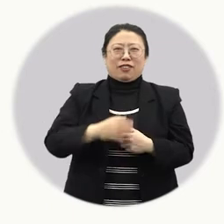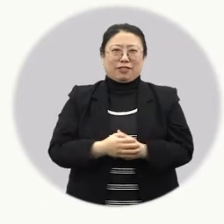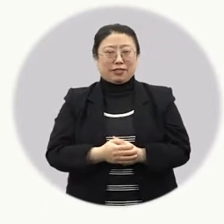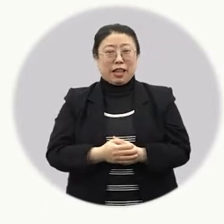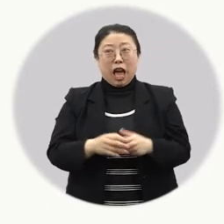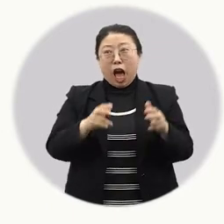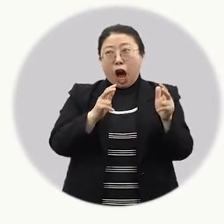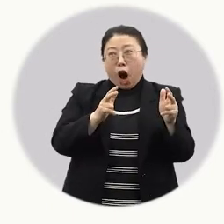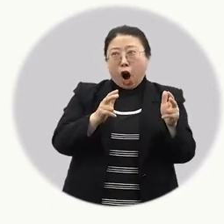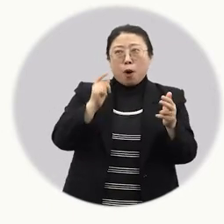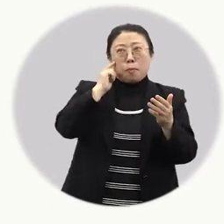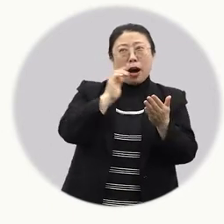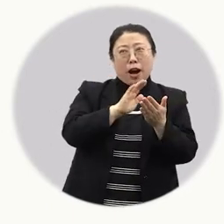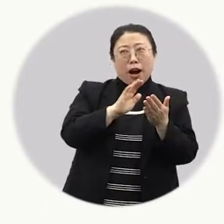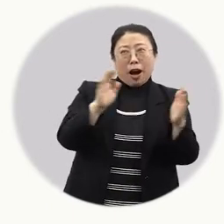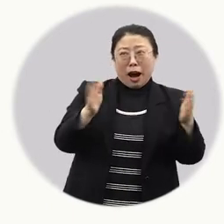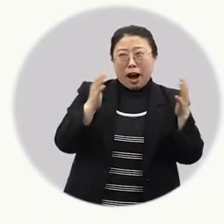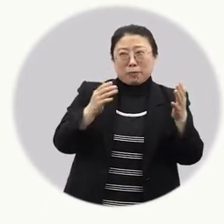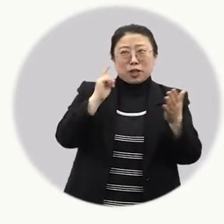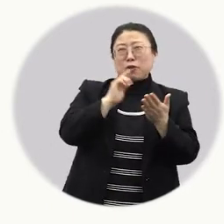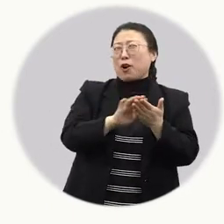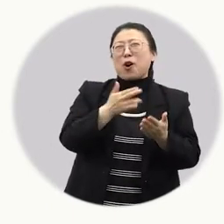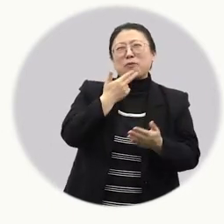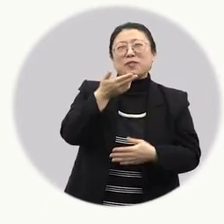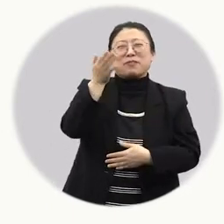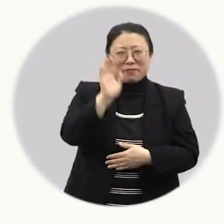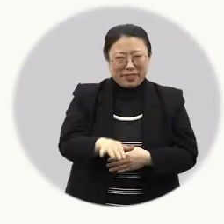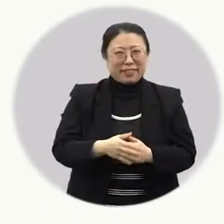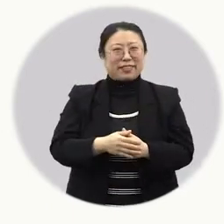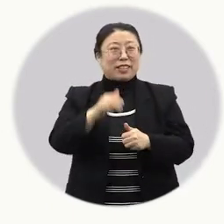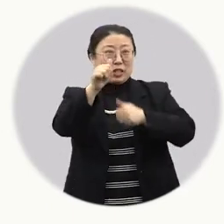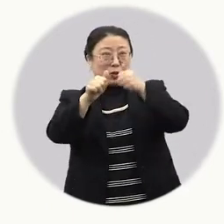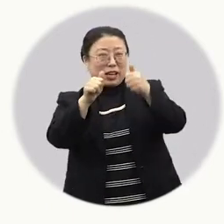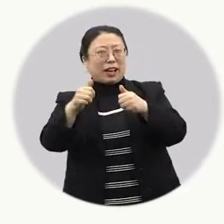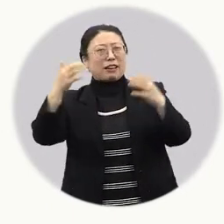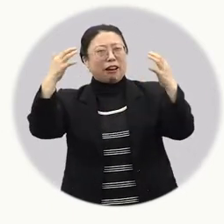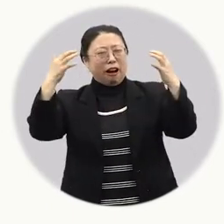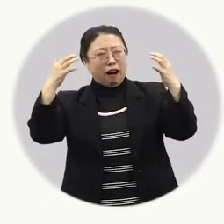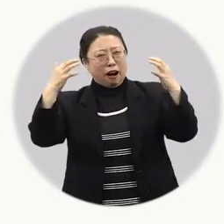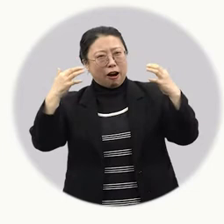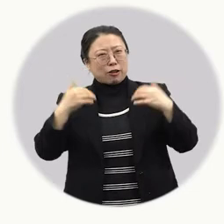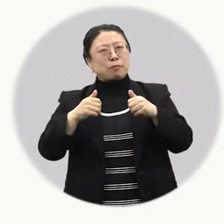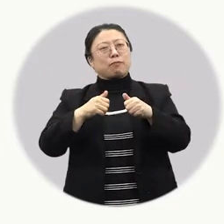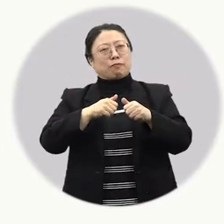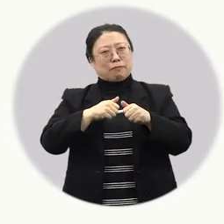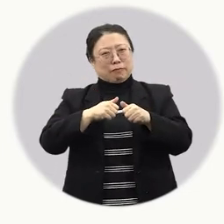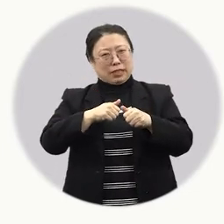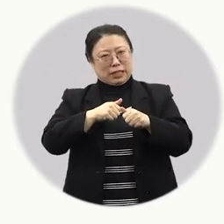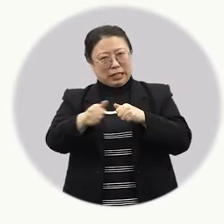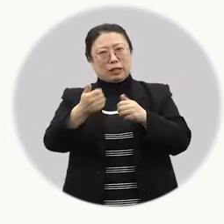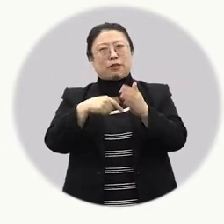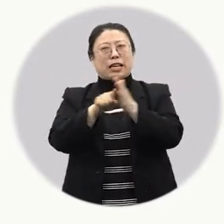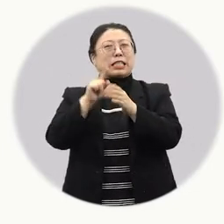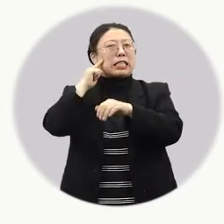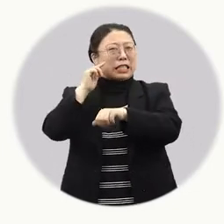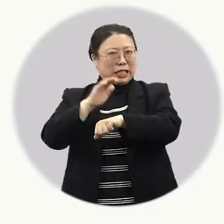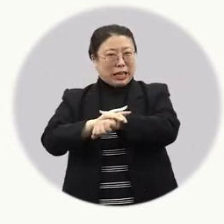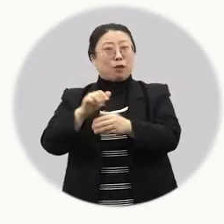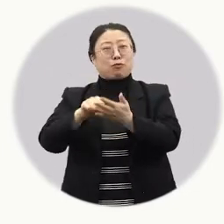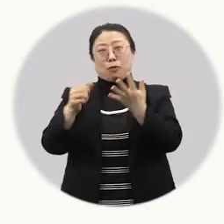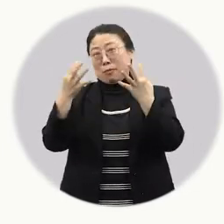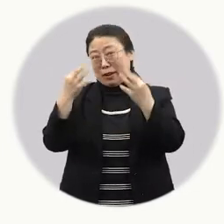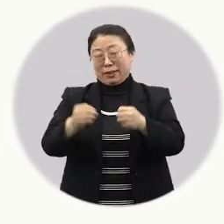에어컨 바람처럼 시원하진 않겠지만 우리 조상들도 여름 더위를 이겨내는 지혜가 담긴 물건들이